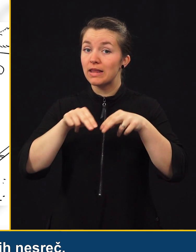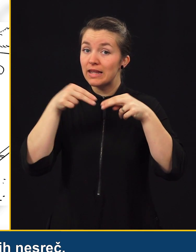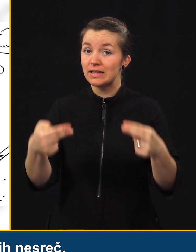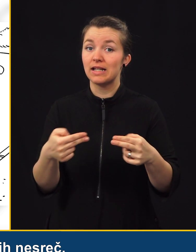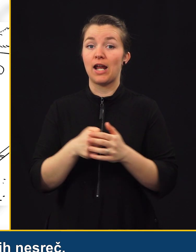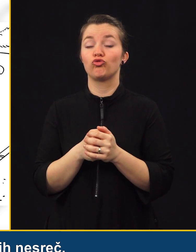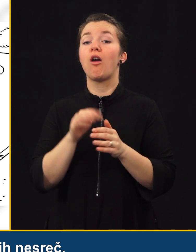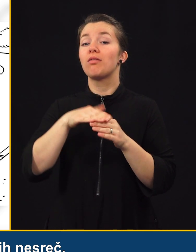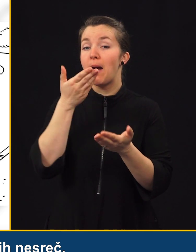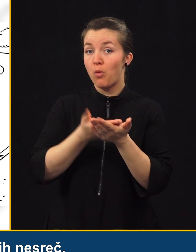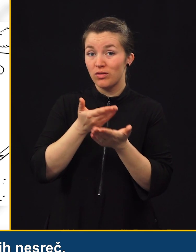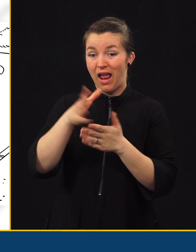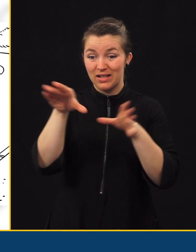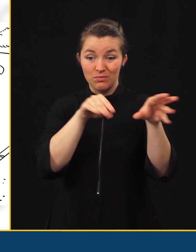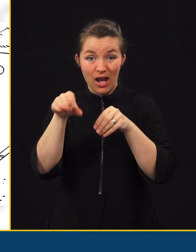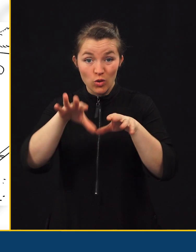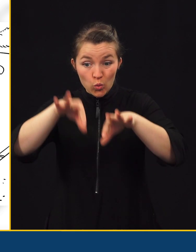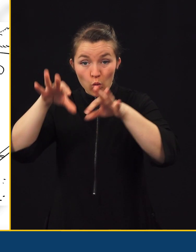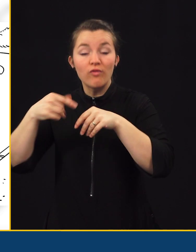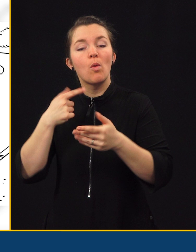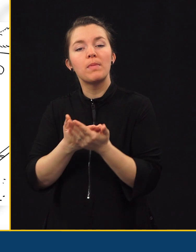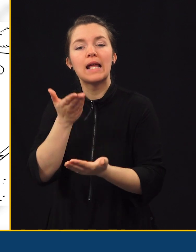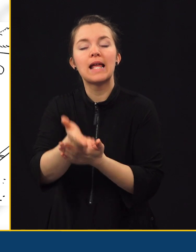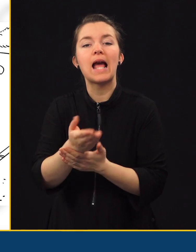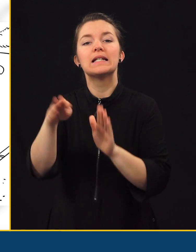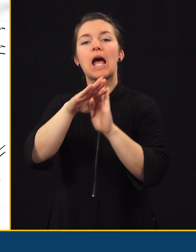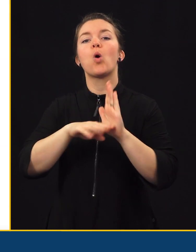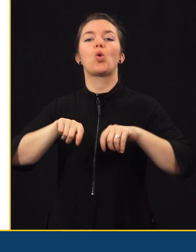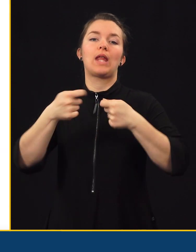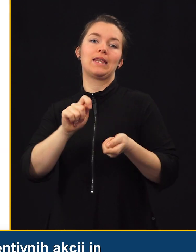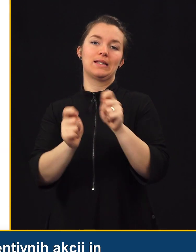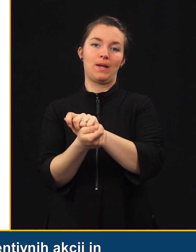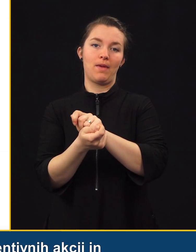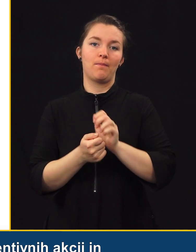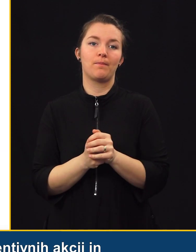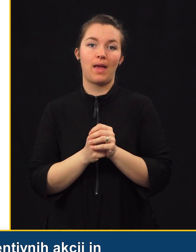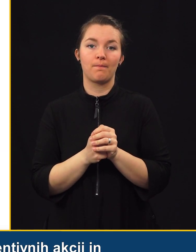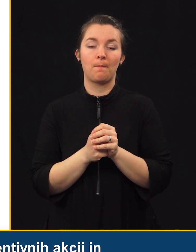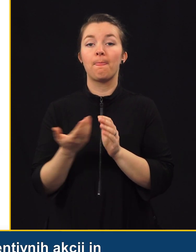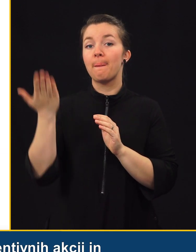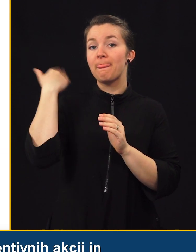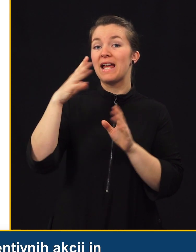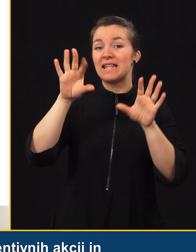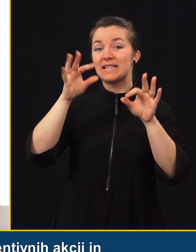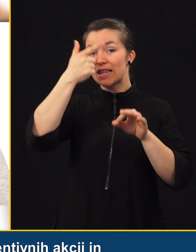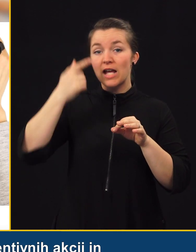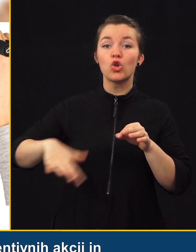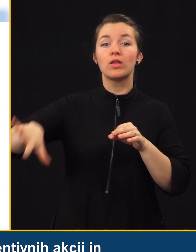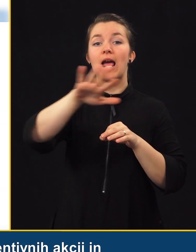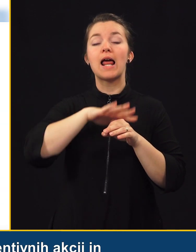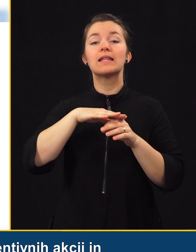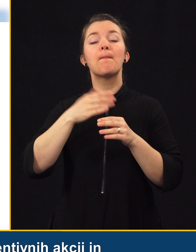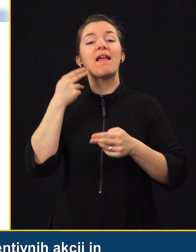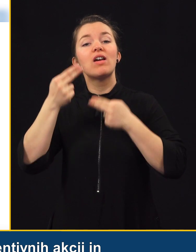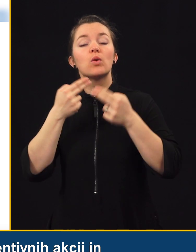in na podlagi zbranih ugotovitev predlagali zakonodajne spremembe. Za nami je 10 nacionalnih preventivnih akcij